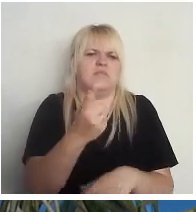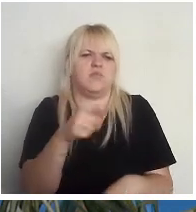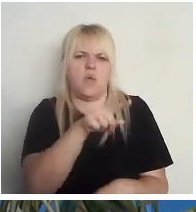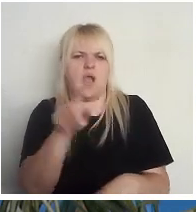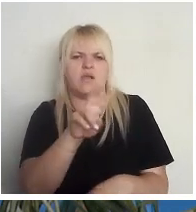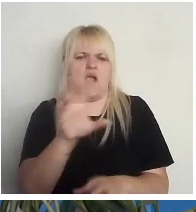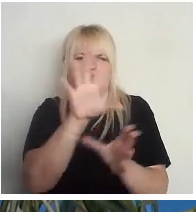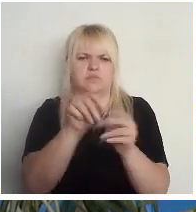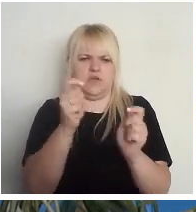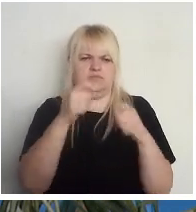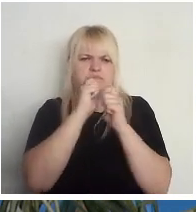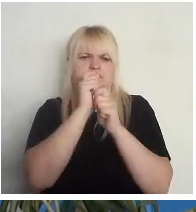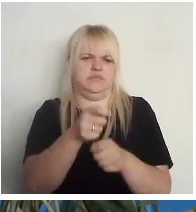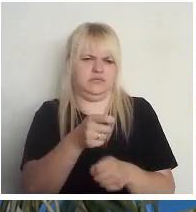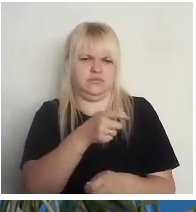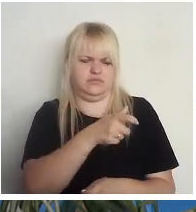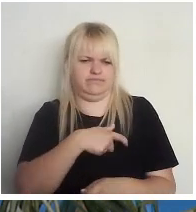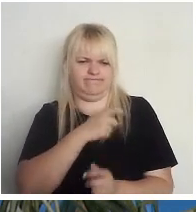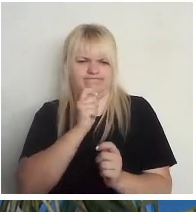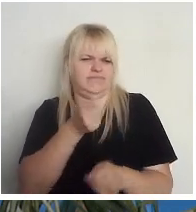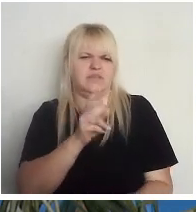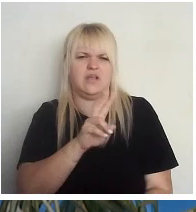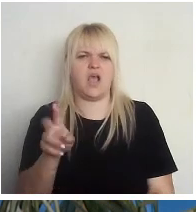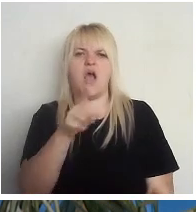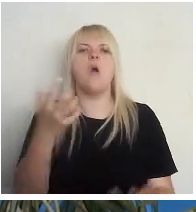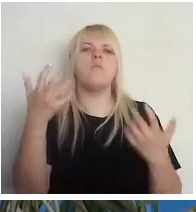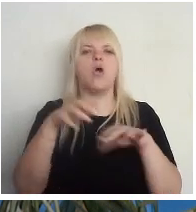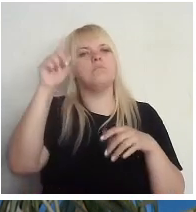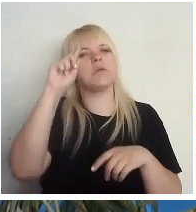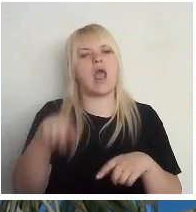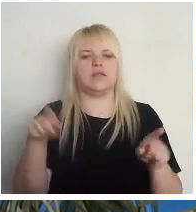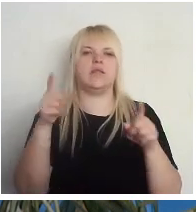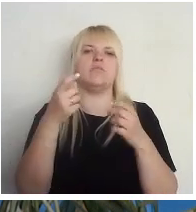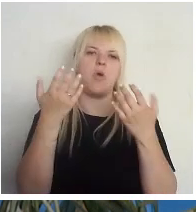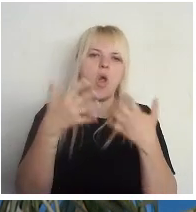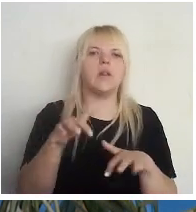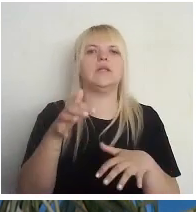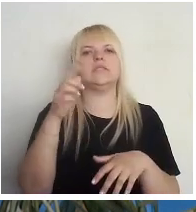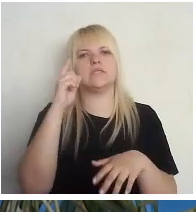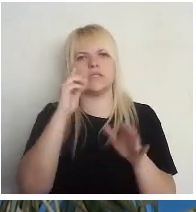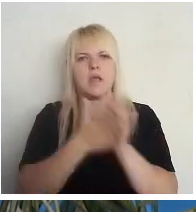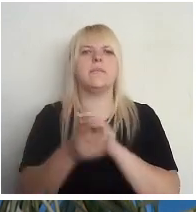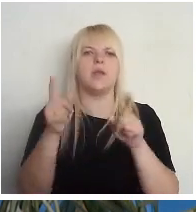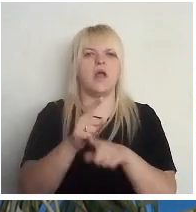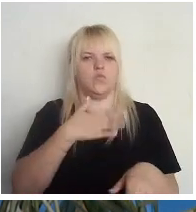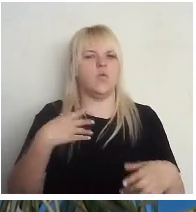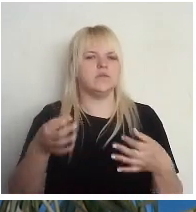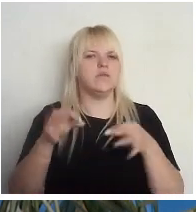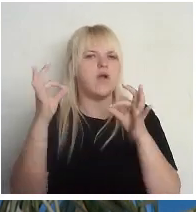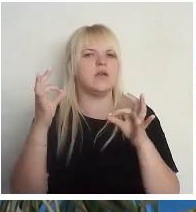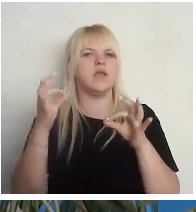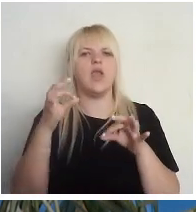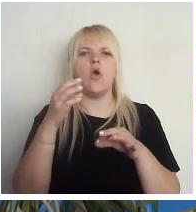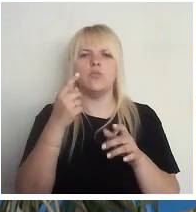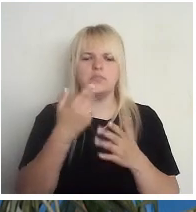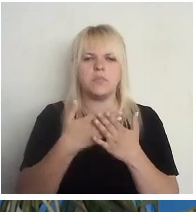dodam tur tāda politiskā izglītība, tad politiskā pratība atkal iespējams, ka man liekas, ka tas ir ļoti svarīgi un neiedo to sajūti,